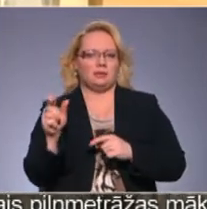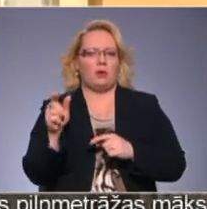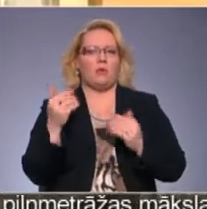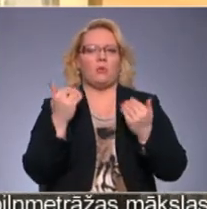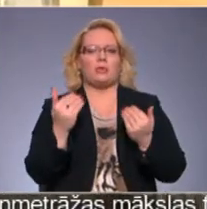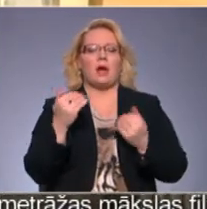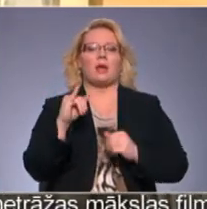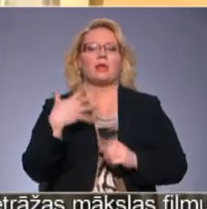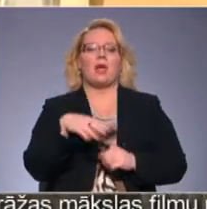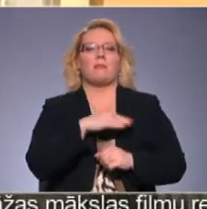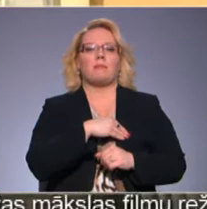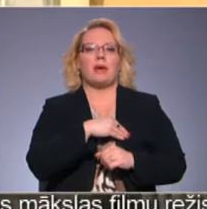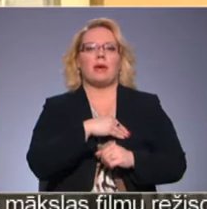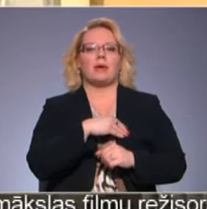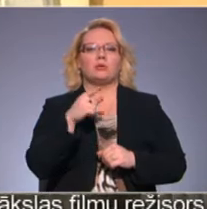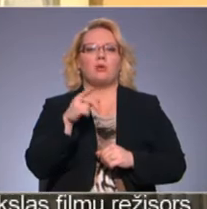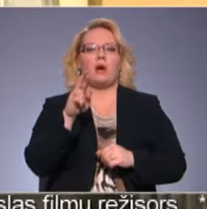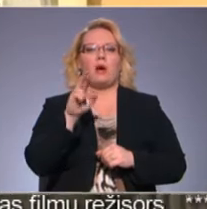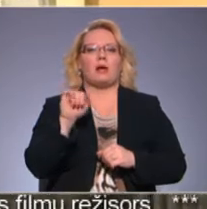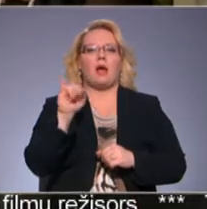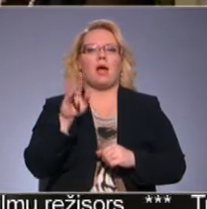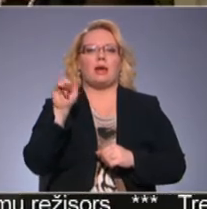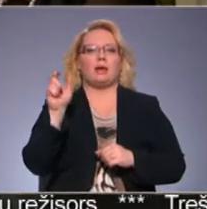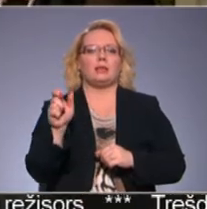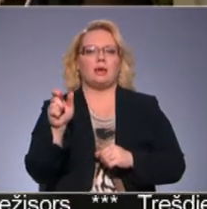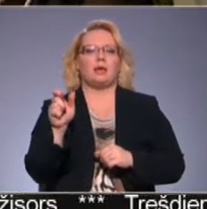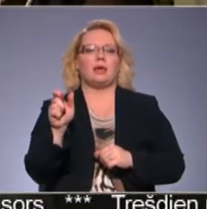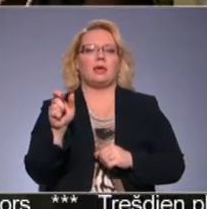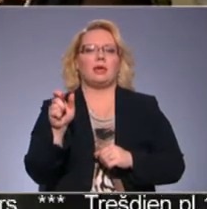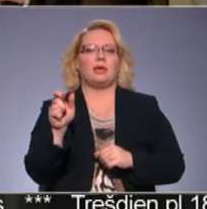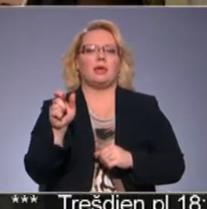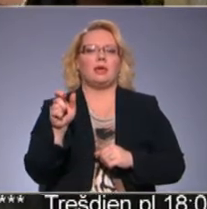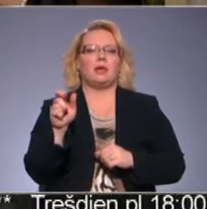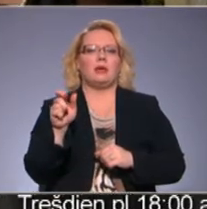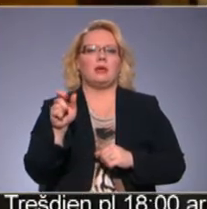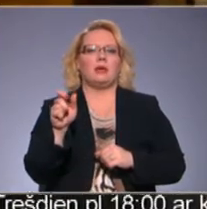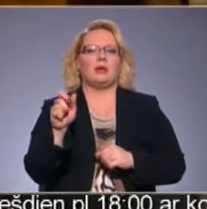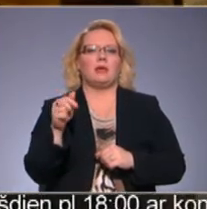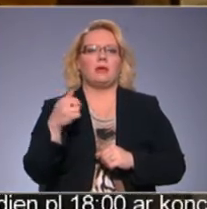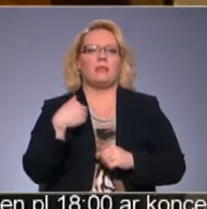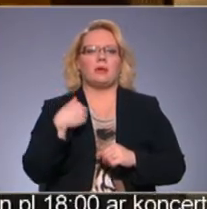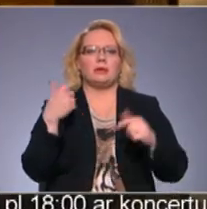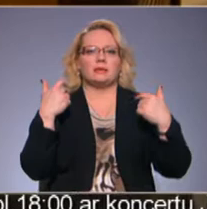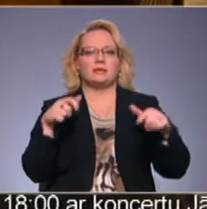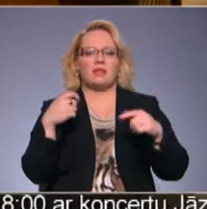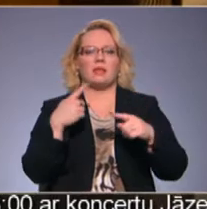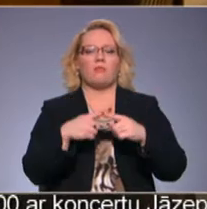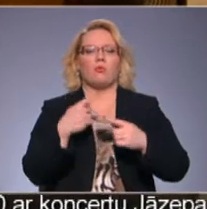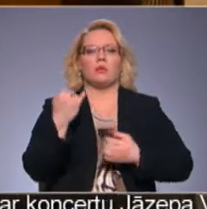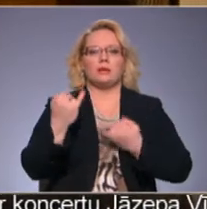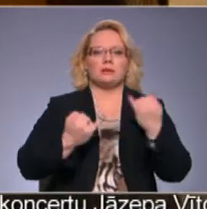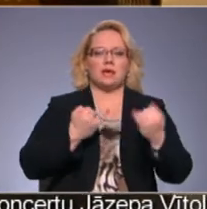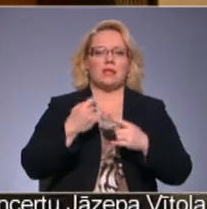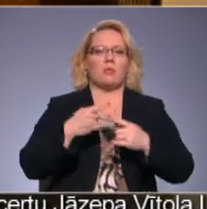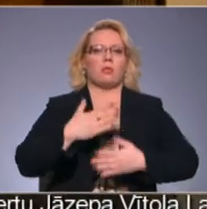Ja mēs to Rāni Protams, arī mēs viņus svinam un cienam un